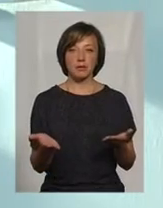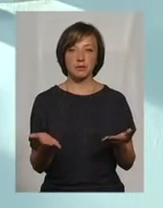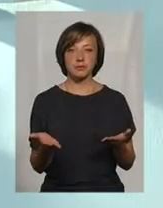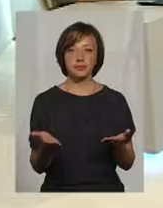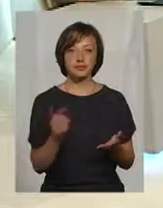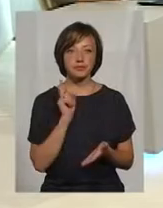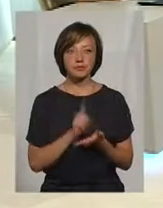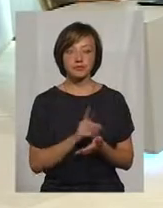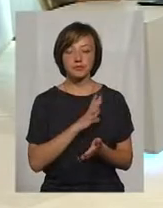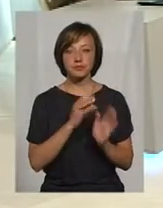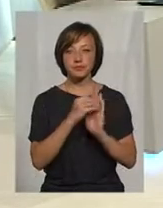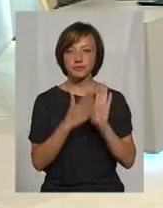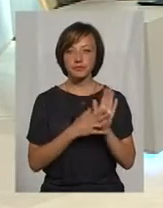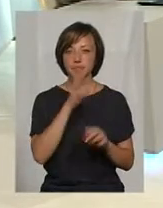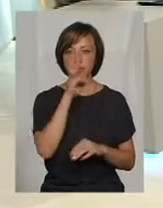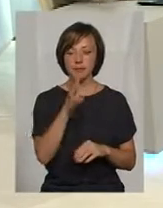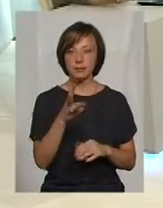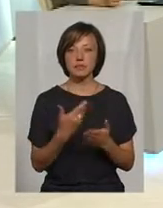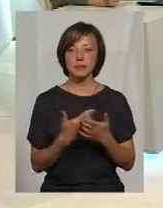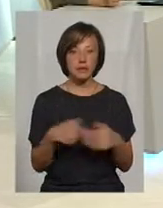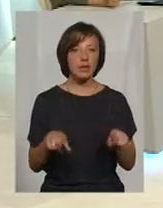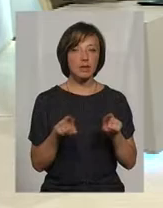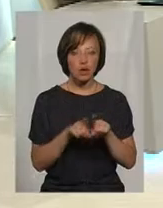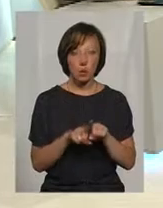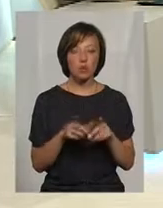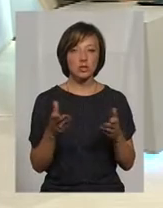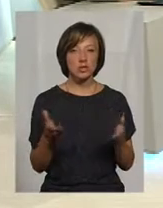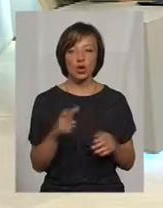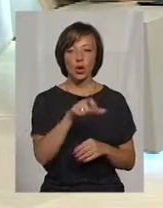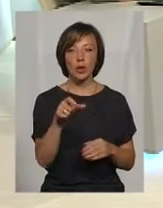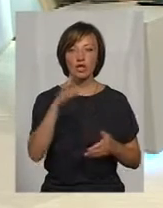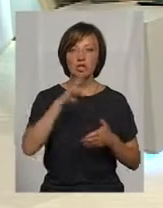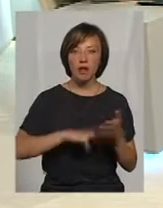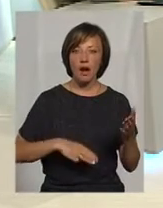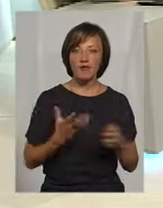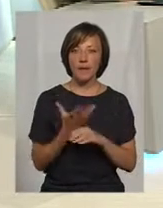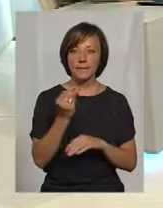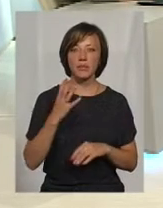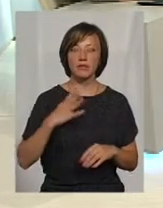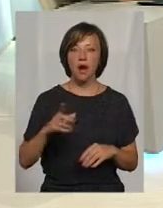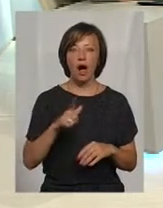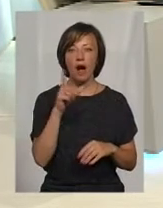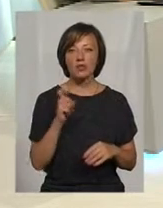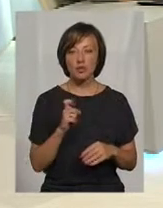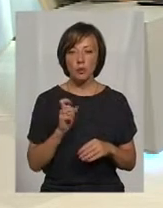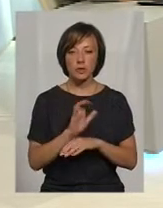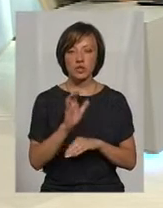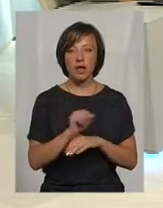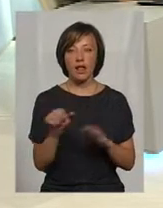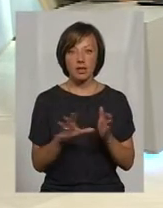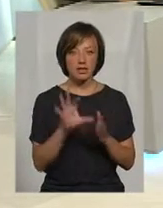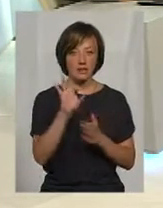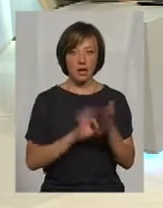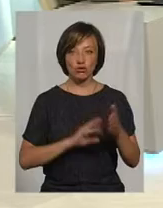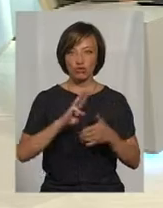І знову вже має бути задекларована зарплата, хоча інімально. І йдуть пеня, і по газопостачанню, і по електриці. Зараз